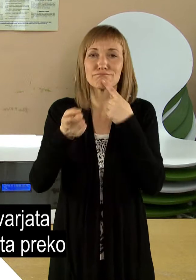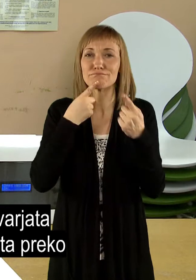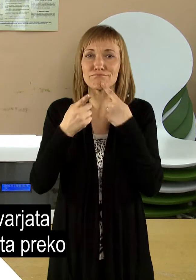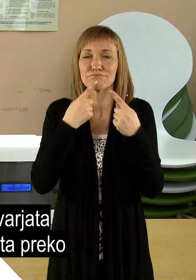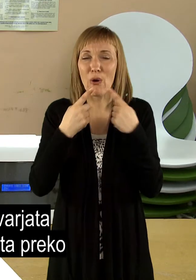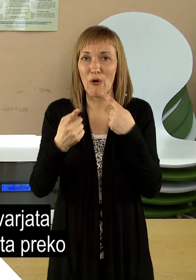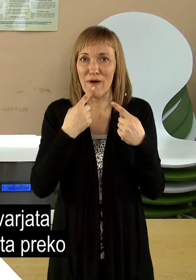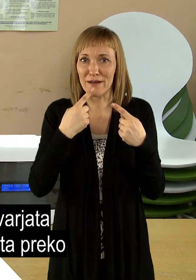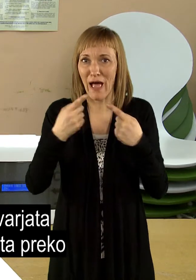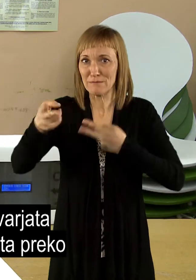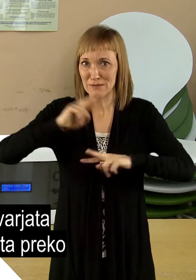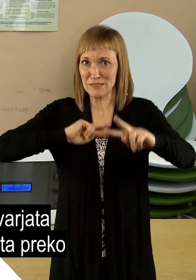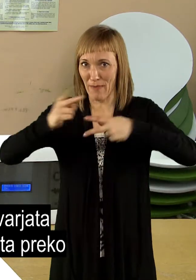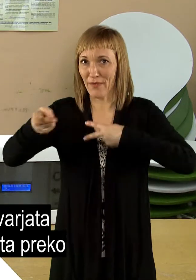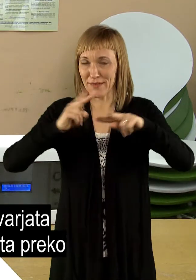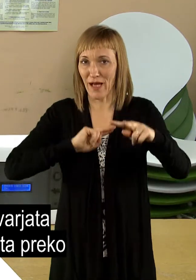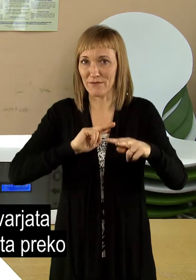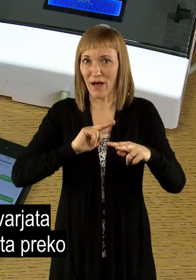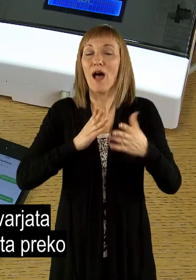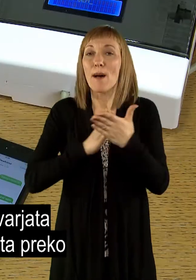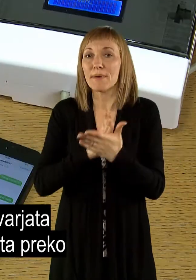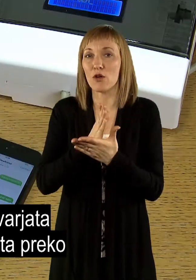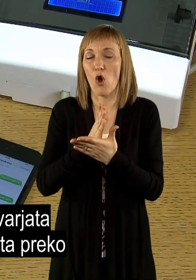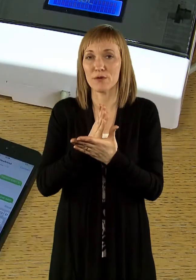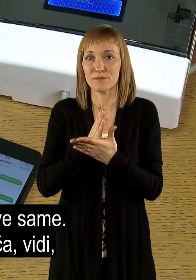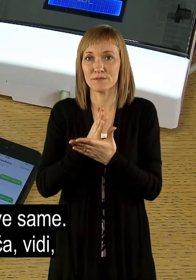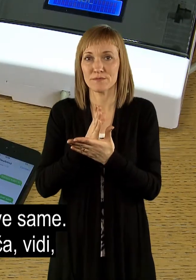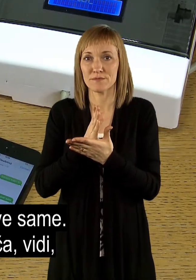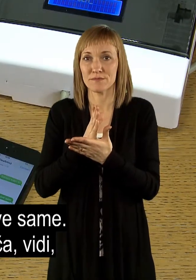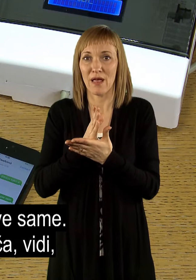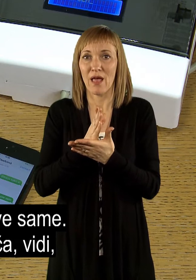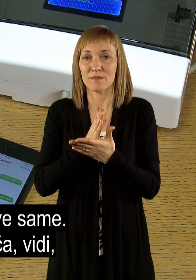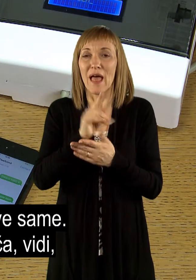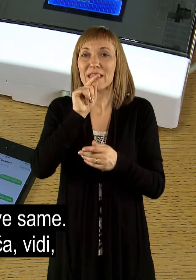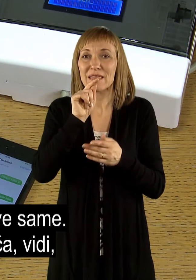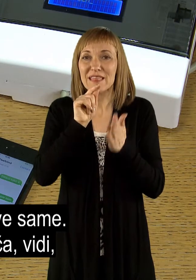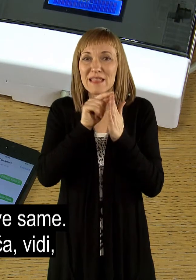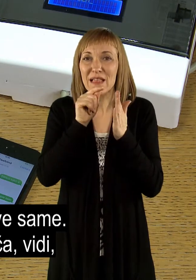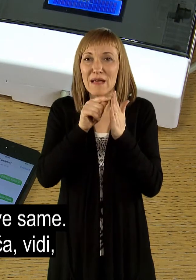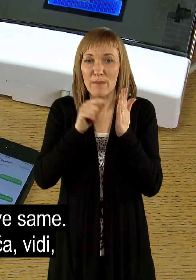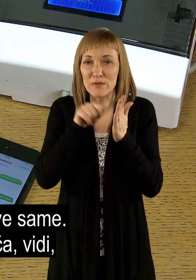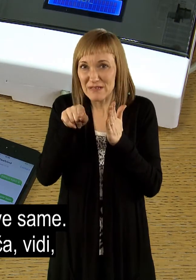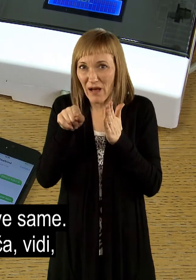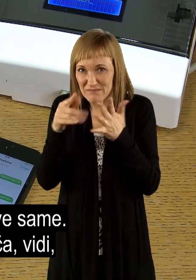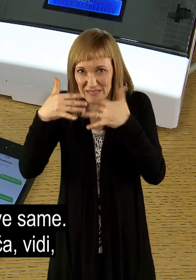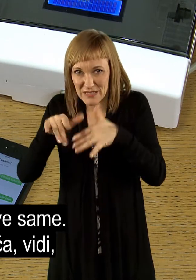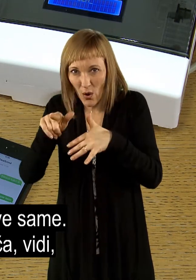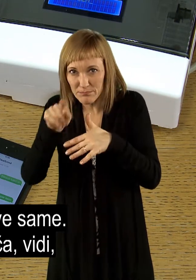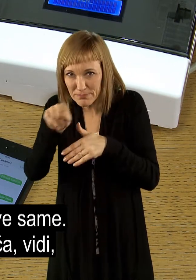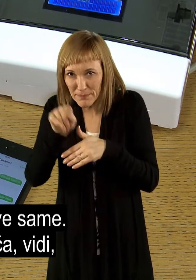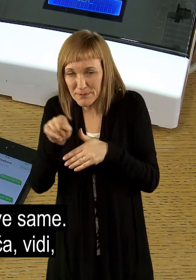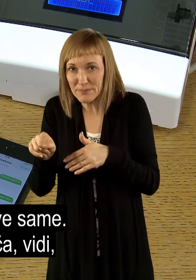pogovarjata med sabo, se pogovarjata preko tipkovnice, preko naprave same.